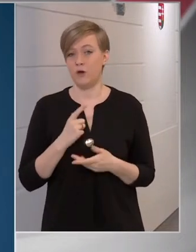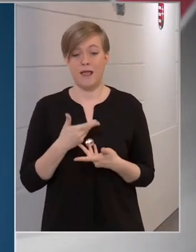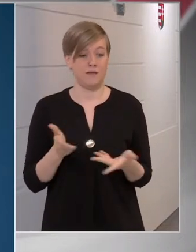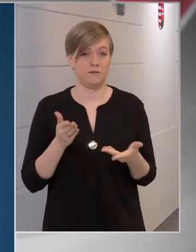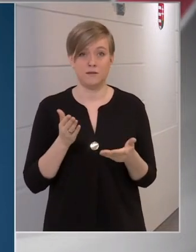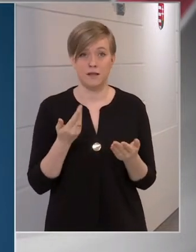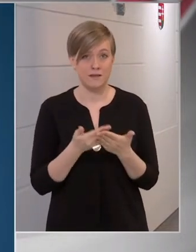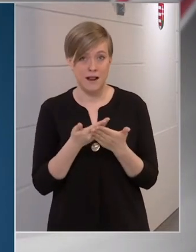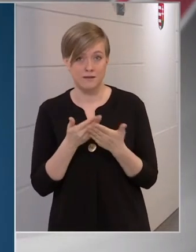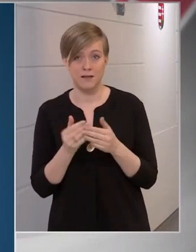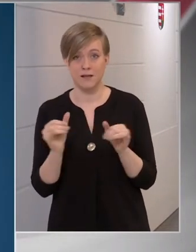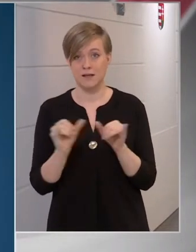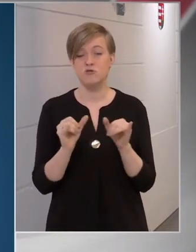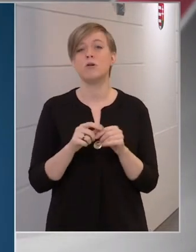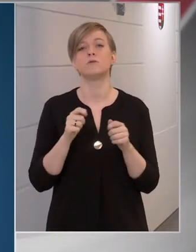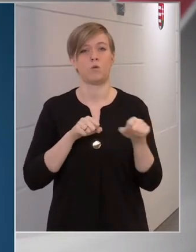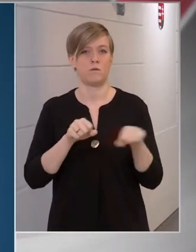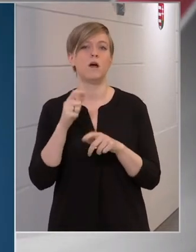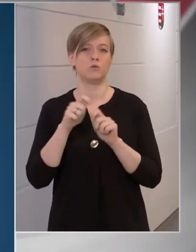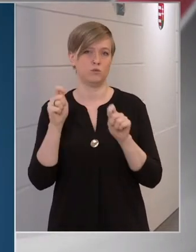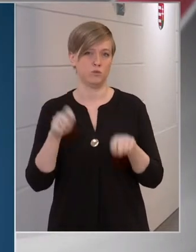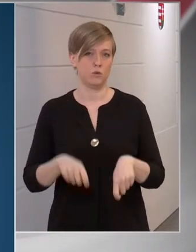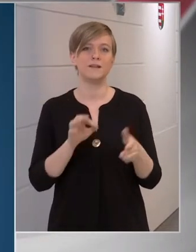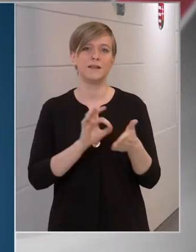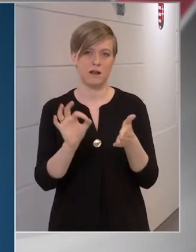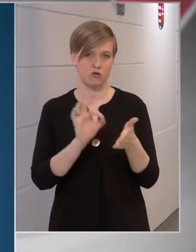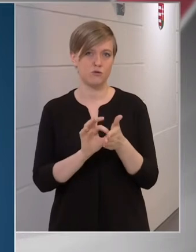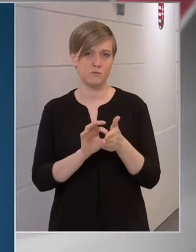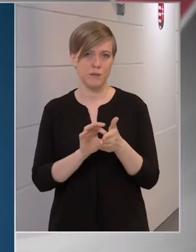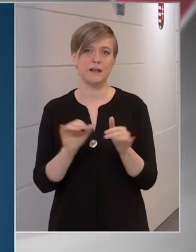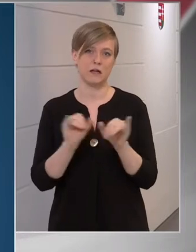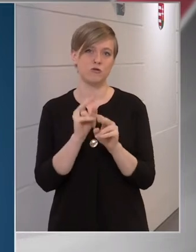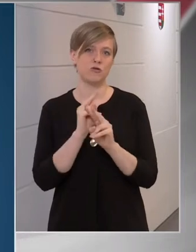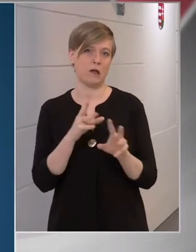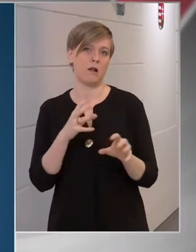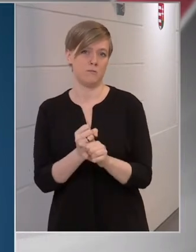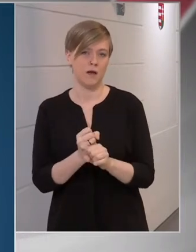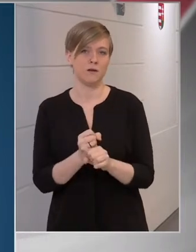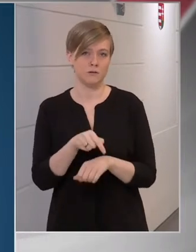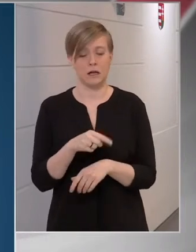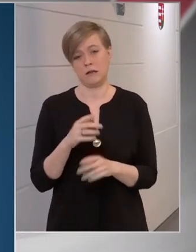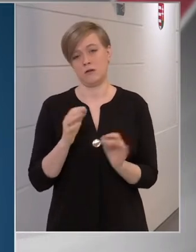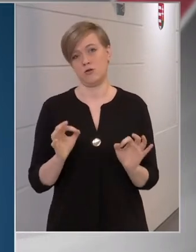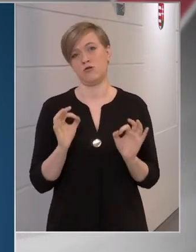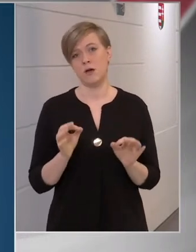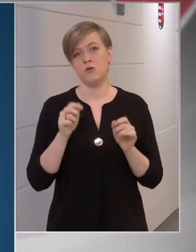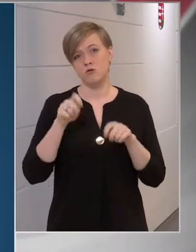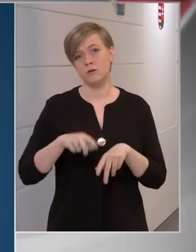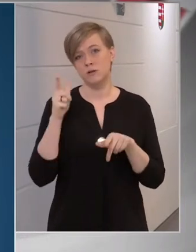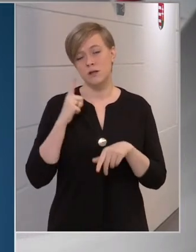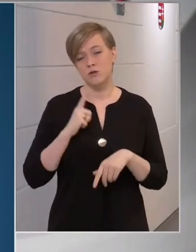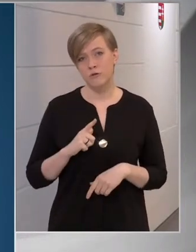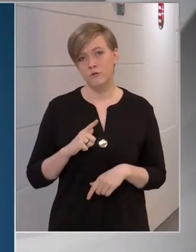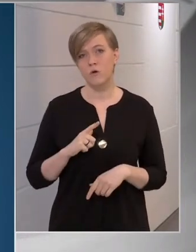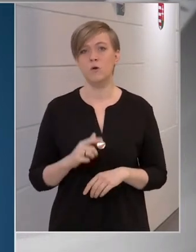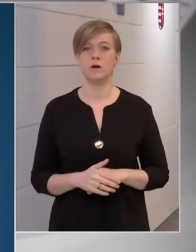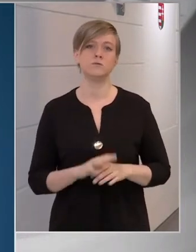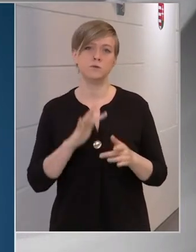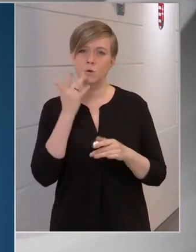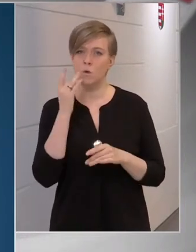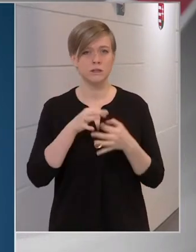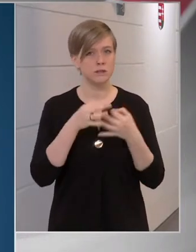legyen érettségi, a kormány akkor úgy döntött, hogy írásbeli érettségit kell megtartani. Ez is helyes döntés volt. Gond nélkül